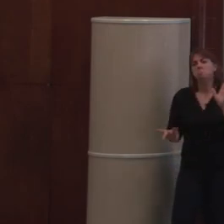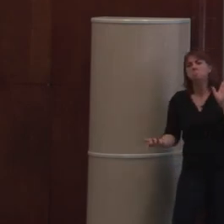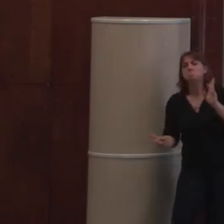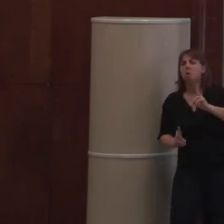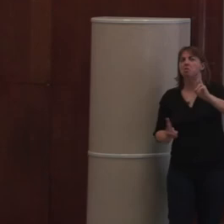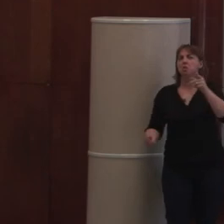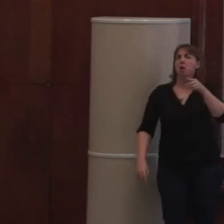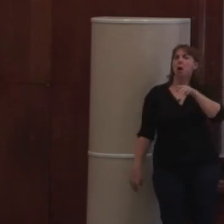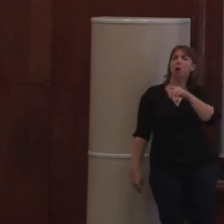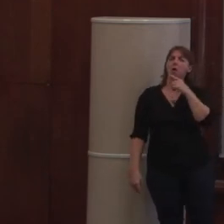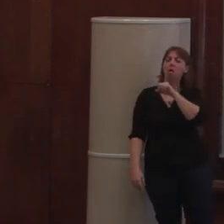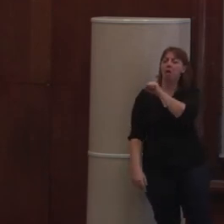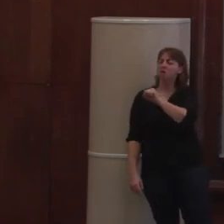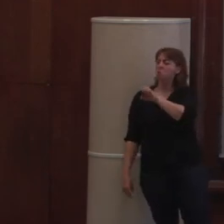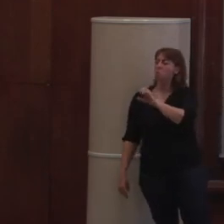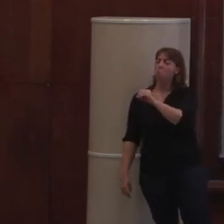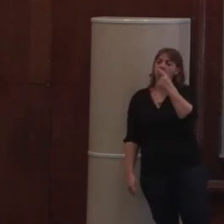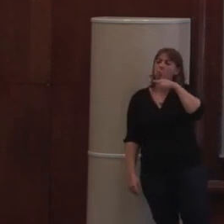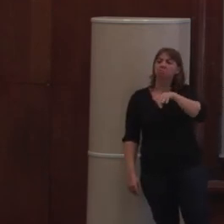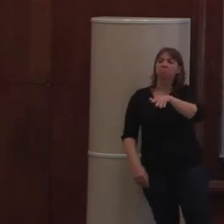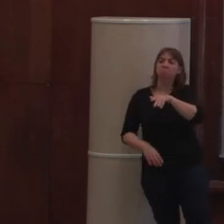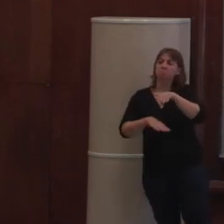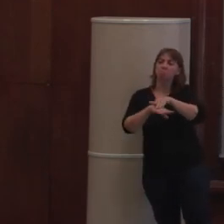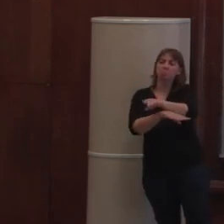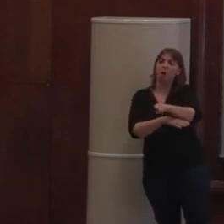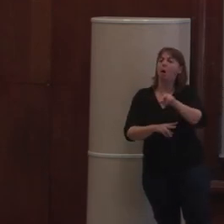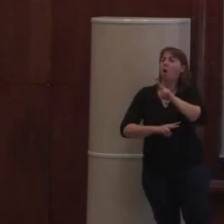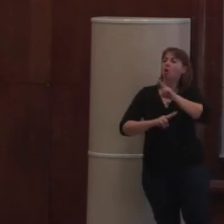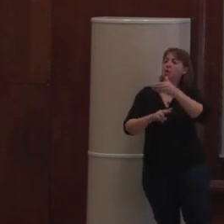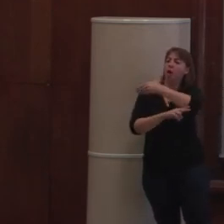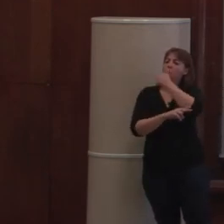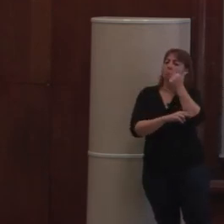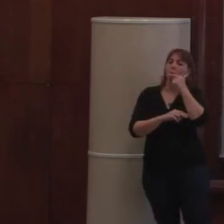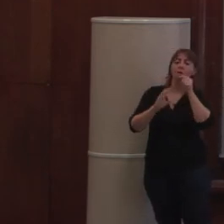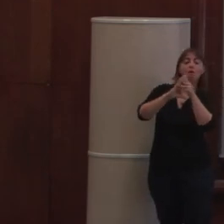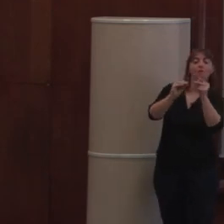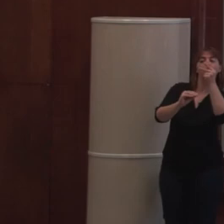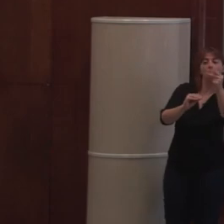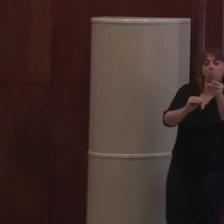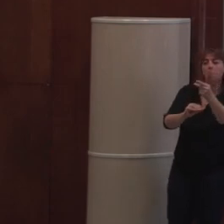par les spécialistes du SEO actuellement. La vraie solution, c'est de faire de l'isomorphisme. Et ça marche pas mal.